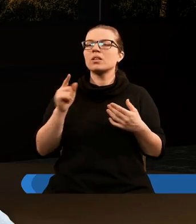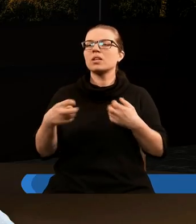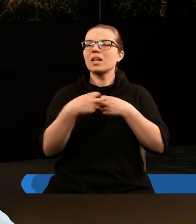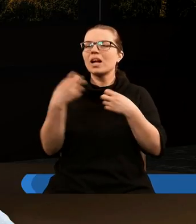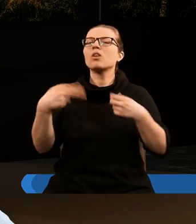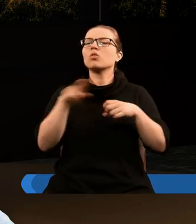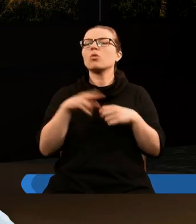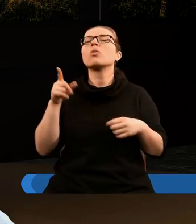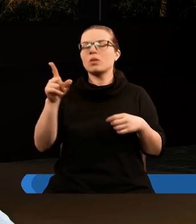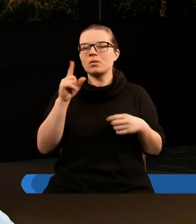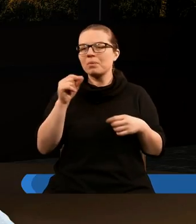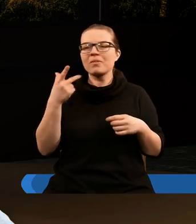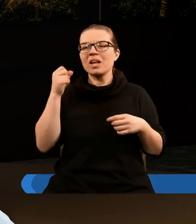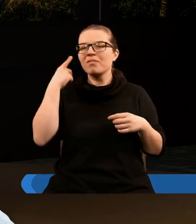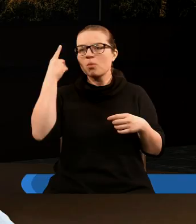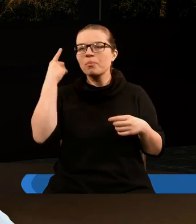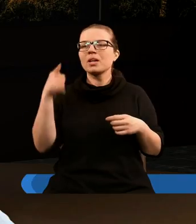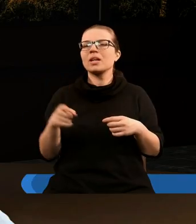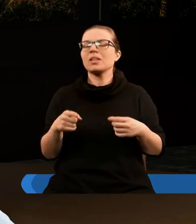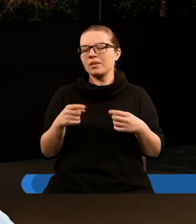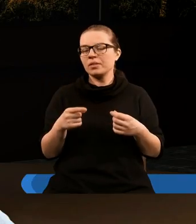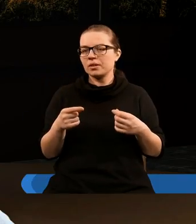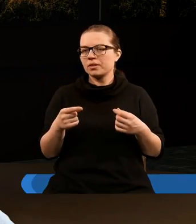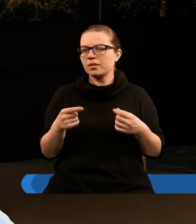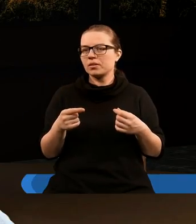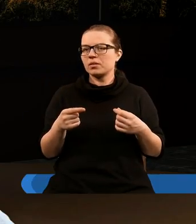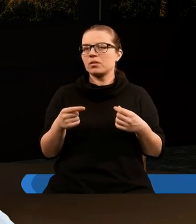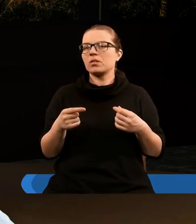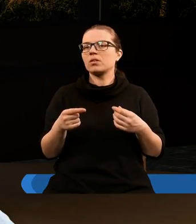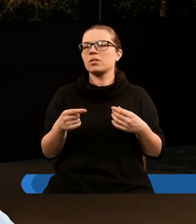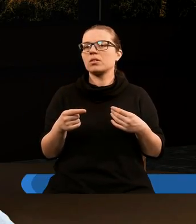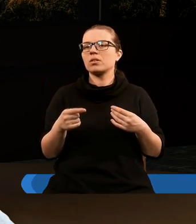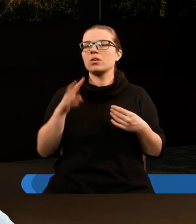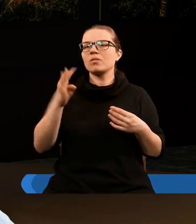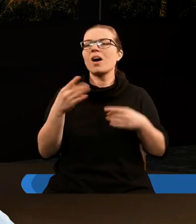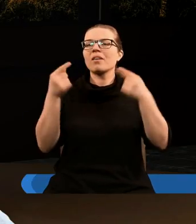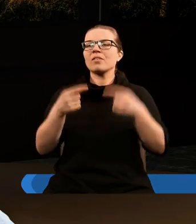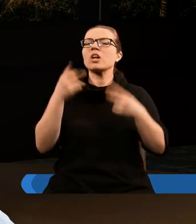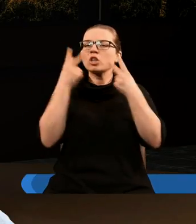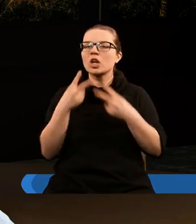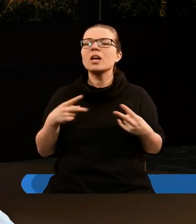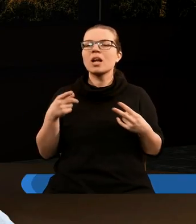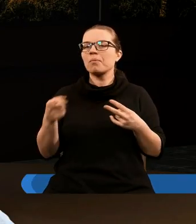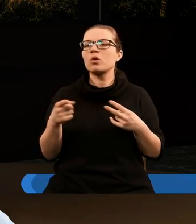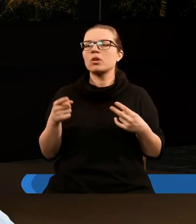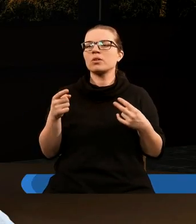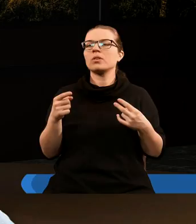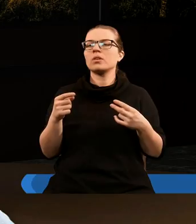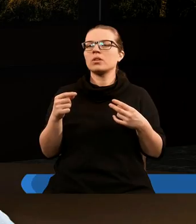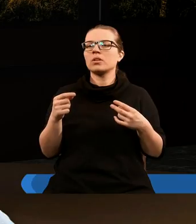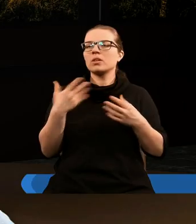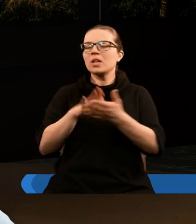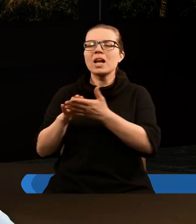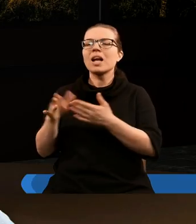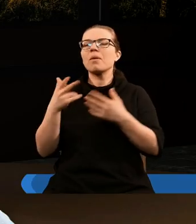o których Paweł nie wspomina. Pytanie, czy to jest coś więcej? Ciężko mi powiedzieć. Między innymi w czwartym wersecie czytamy o tym, że są to ci, którzy się nie